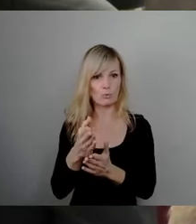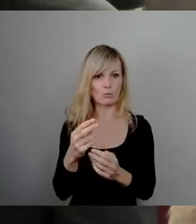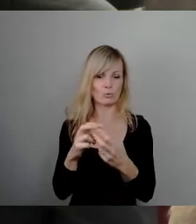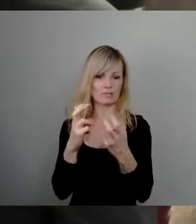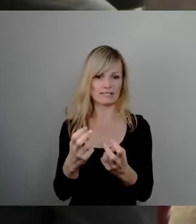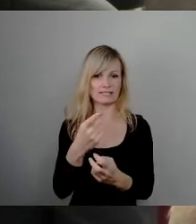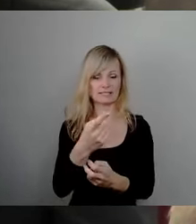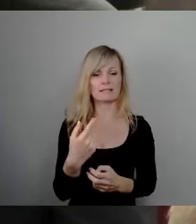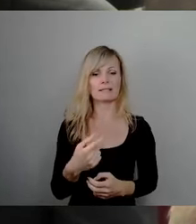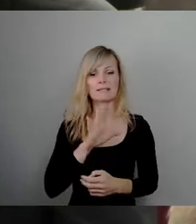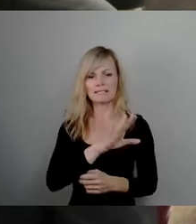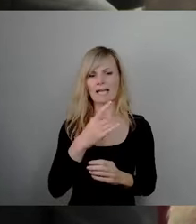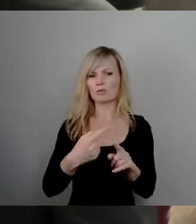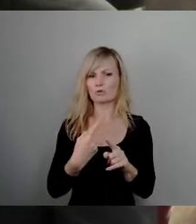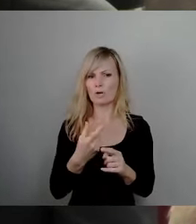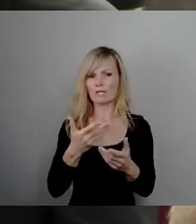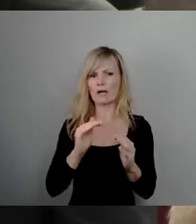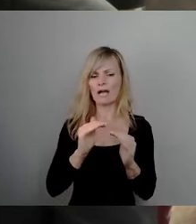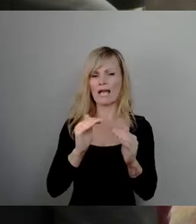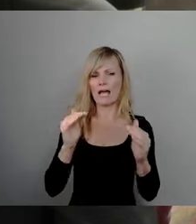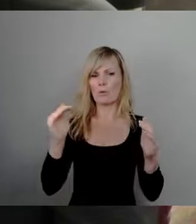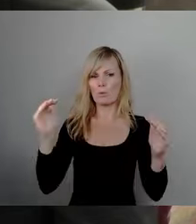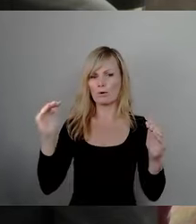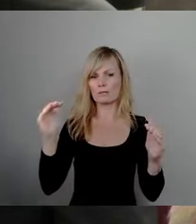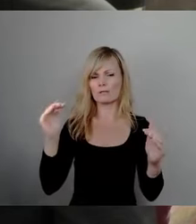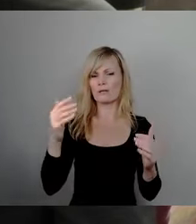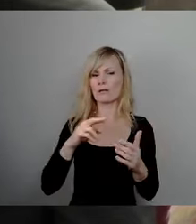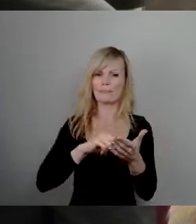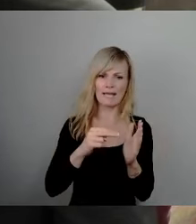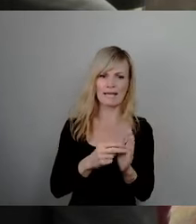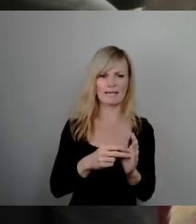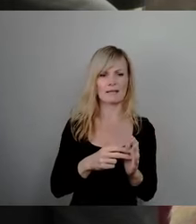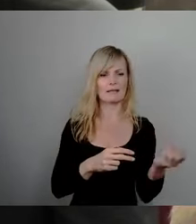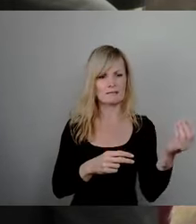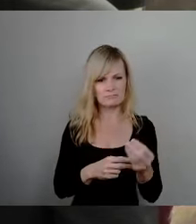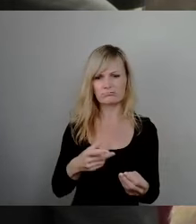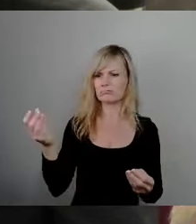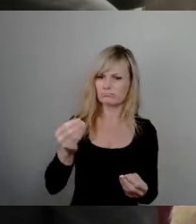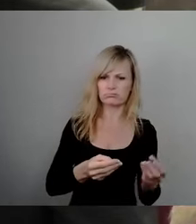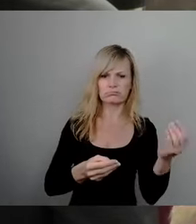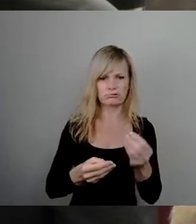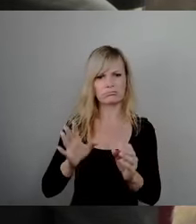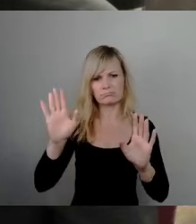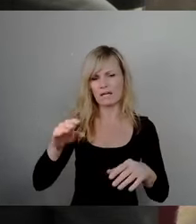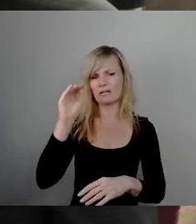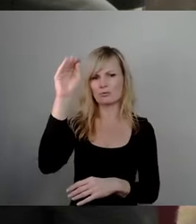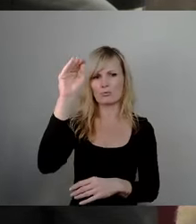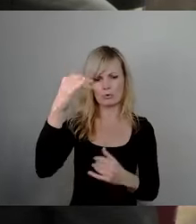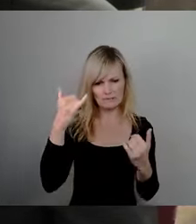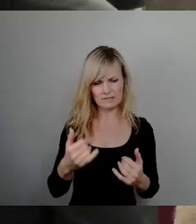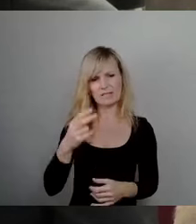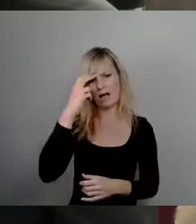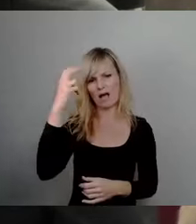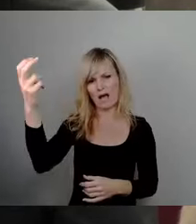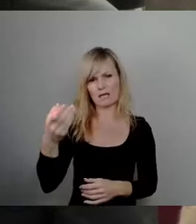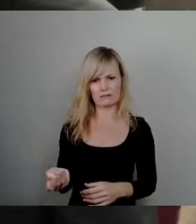Ihre Steuererhöhungspläne, die Sie jetzt bereits in die Waagschale geworfen haben, Sie und andere Redner, müssen Sie in Zukunft hier in den Rat einbringen und für